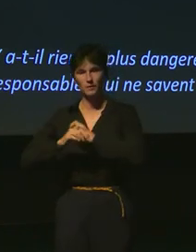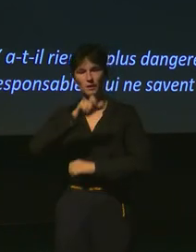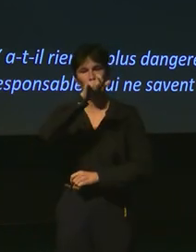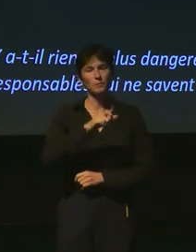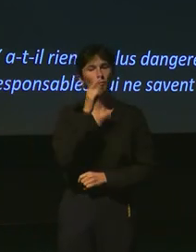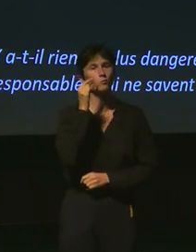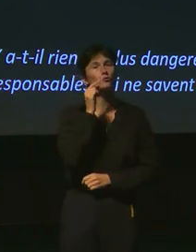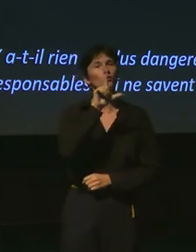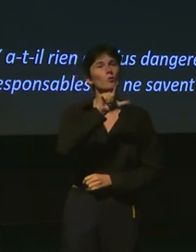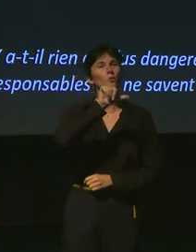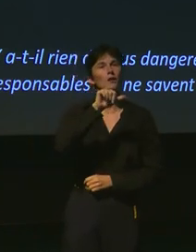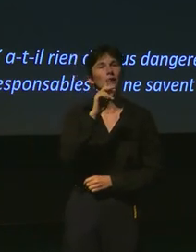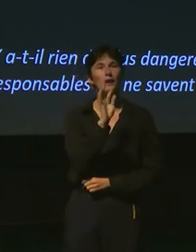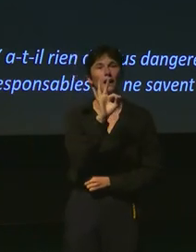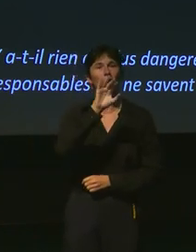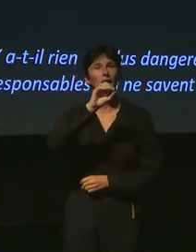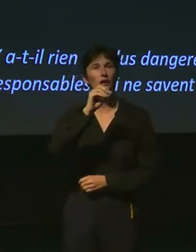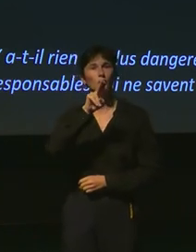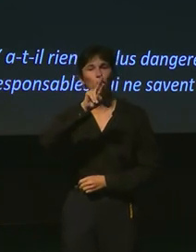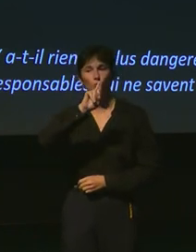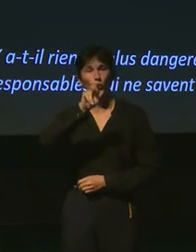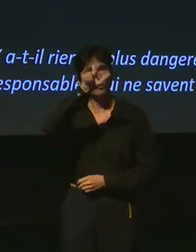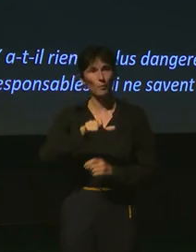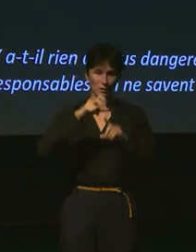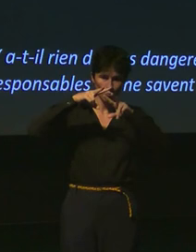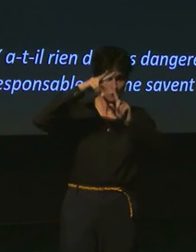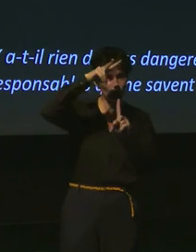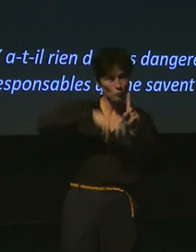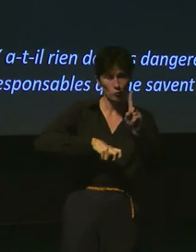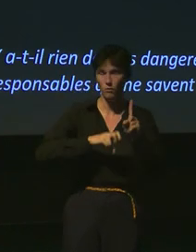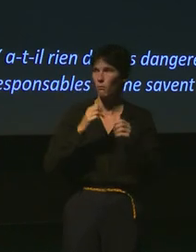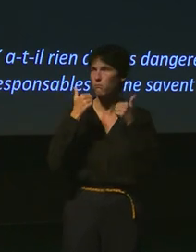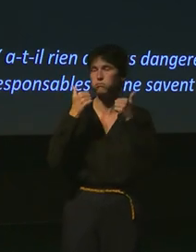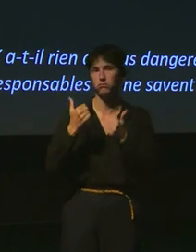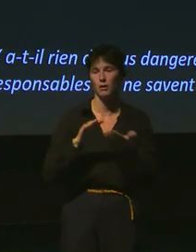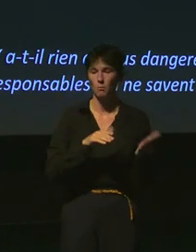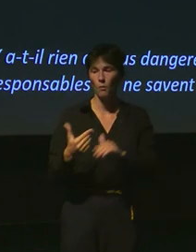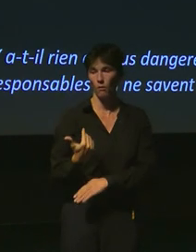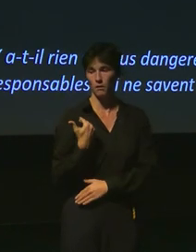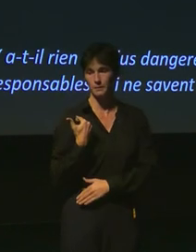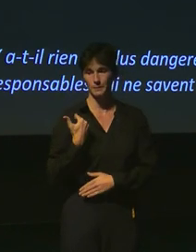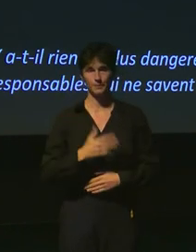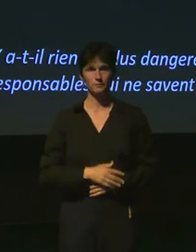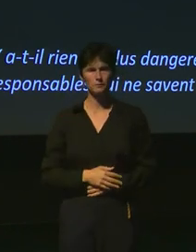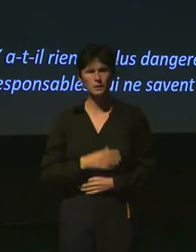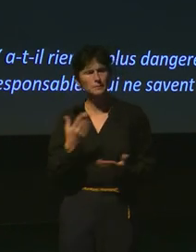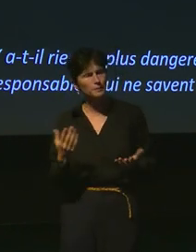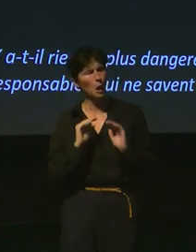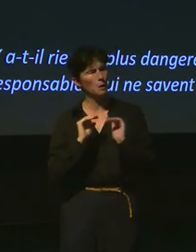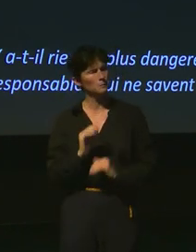Latour, un sociologue assez génial décédé récemment. Il pose la question,